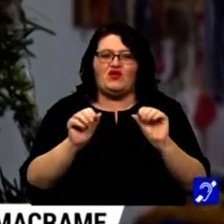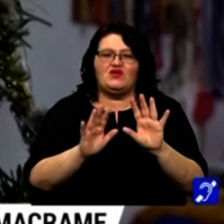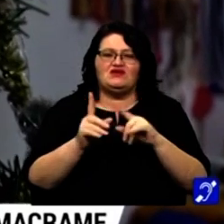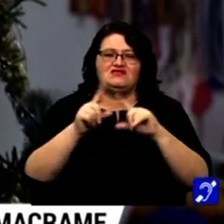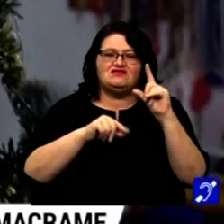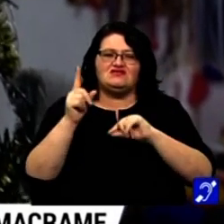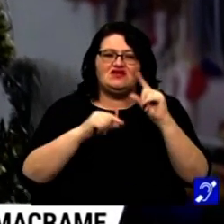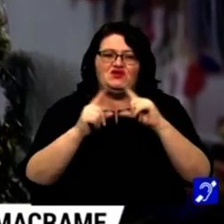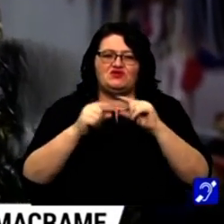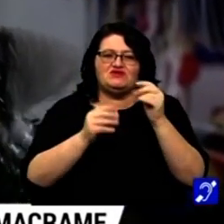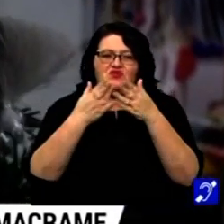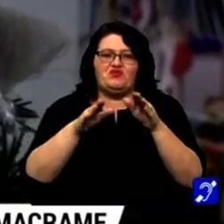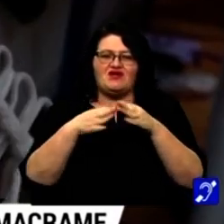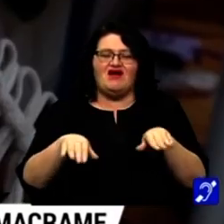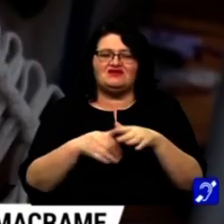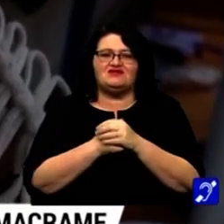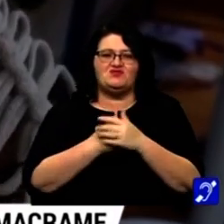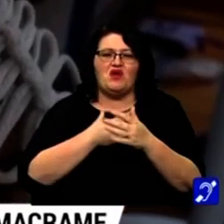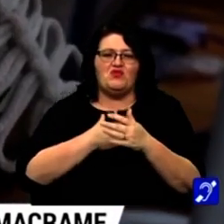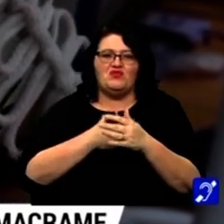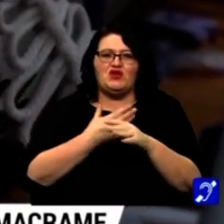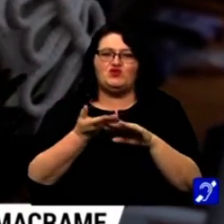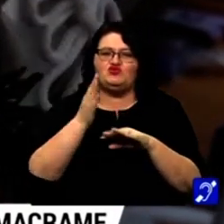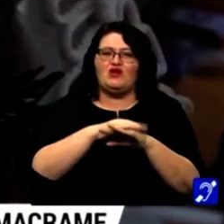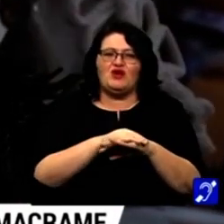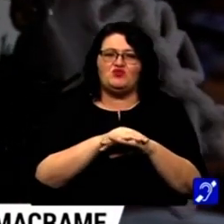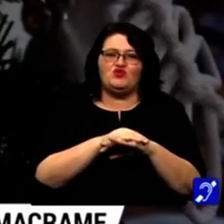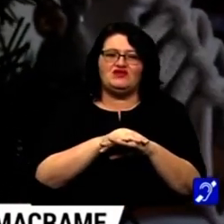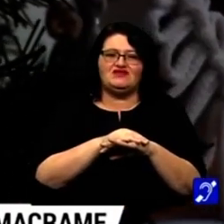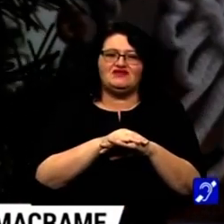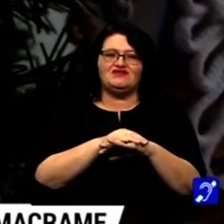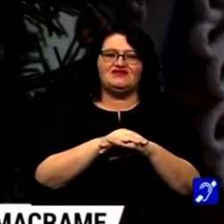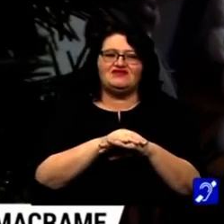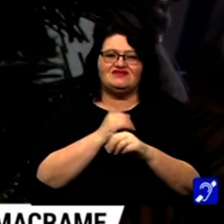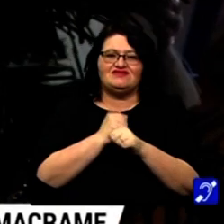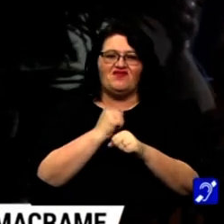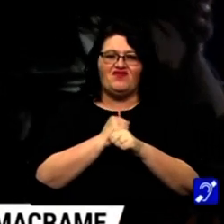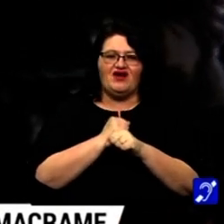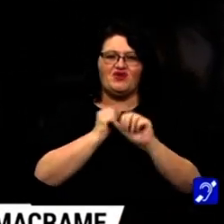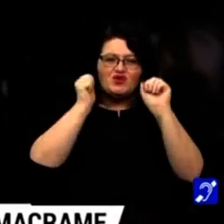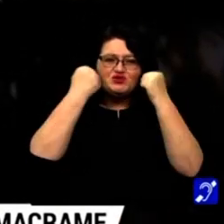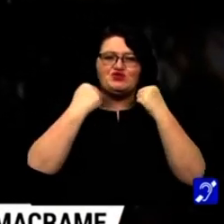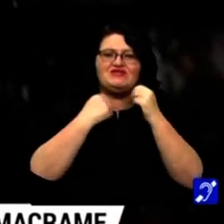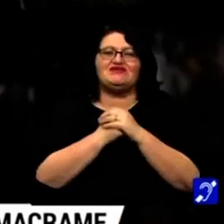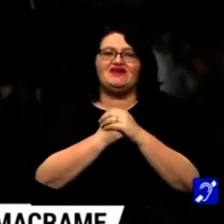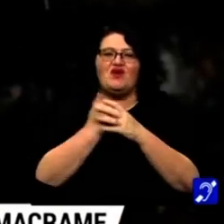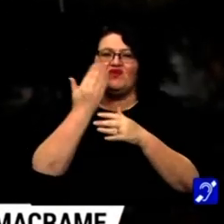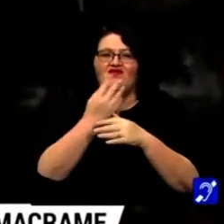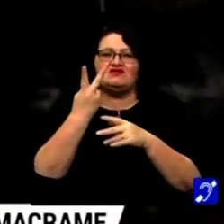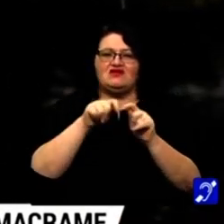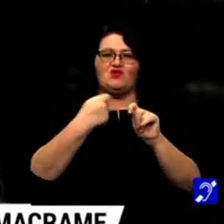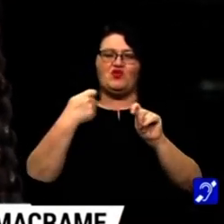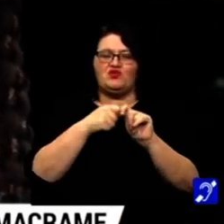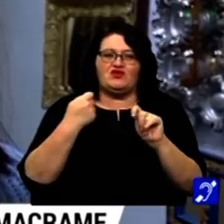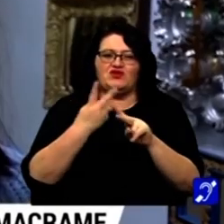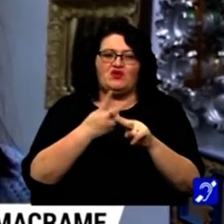steluțe, brazi. Mi-a plăcut cel mai mult să fac o căciuliță. Am învățat două noduri